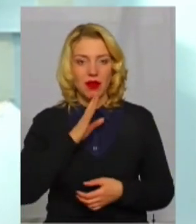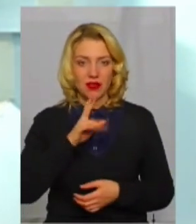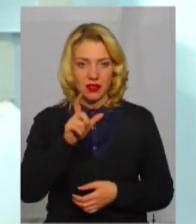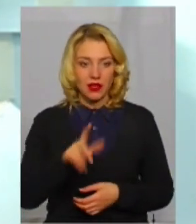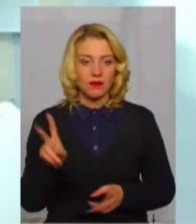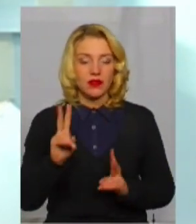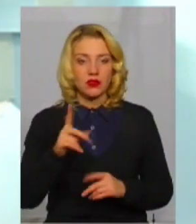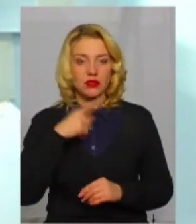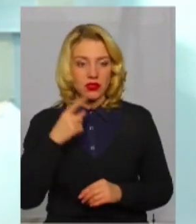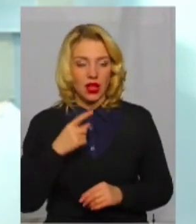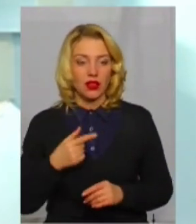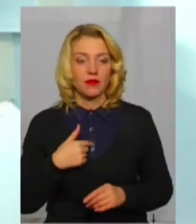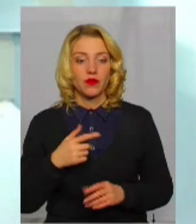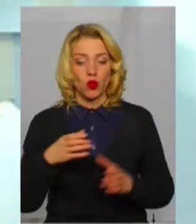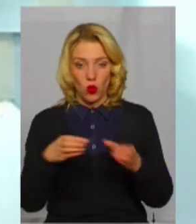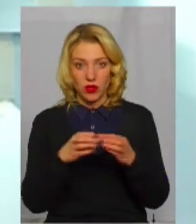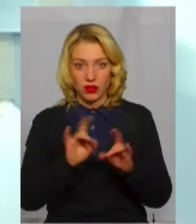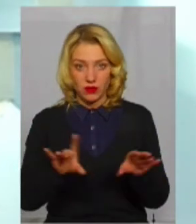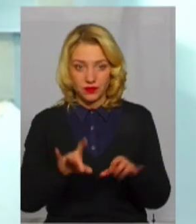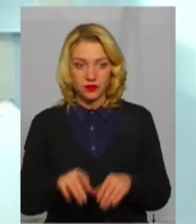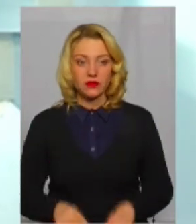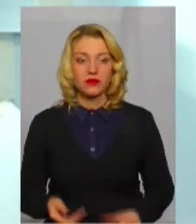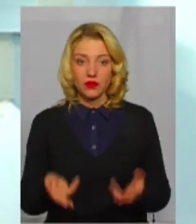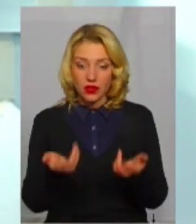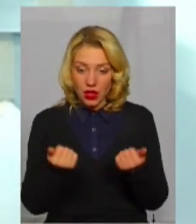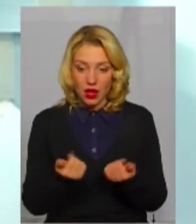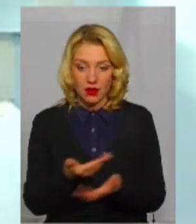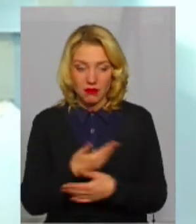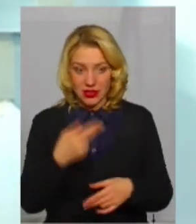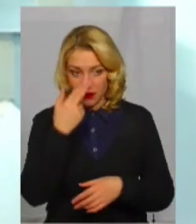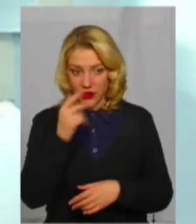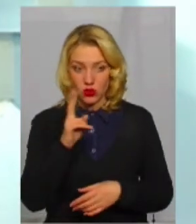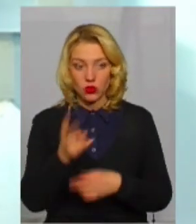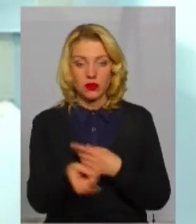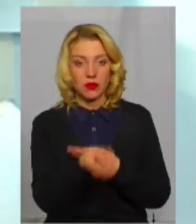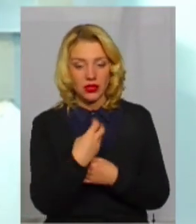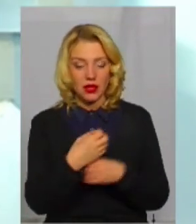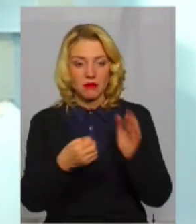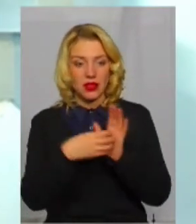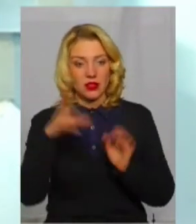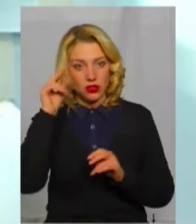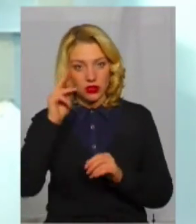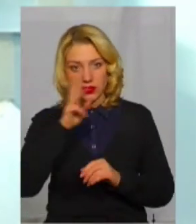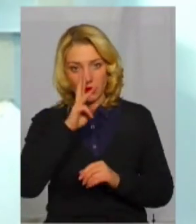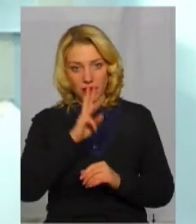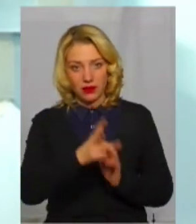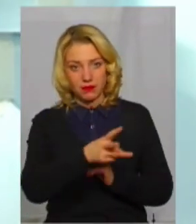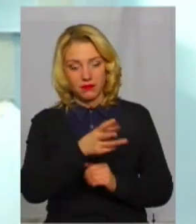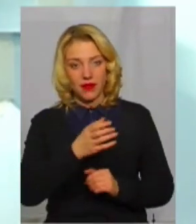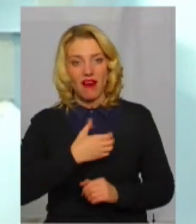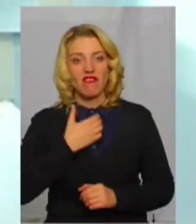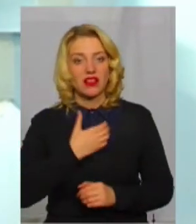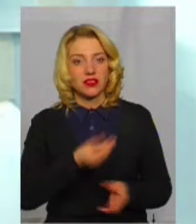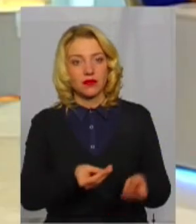яка сказала так до колективу, що так, ми звикли, що прийде 15-те число, ми отримаємо аванс,